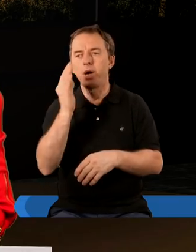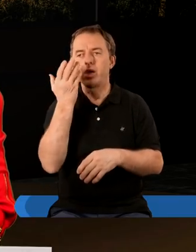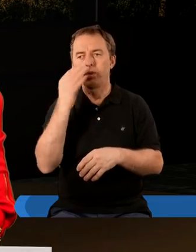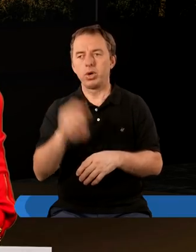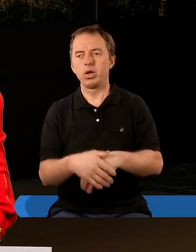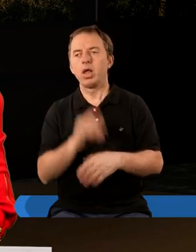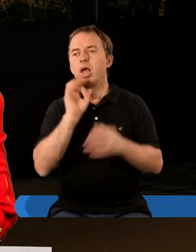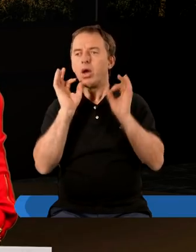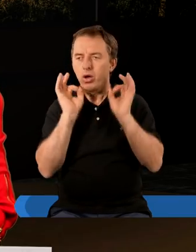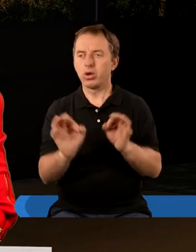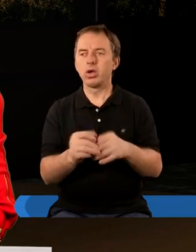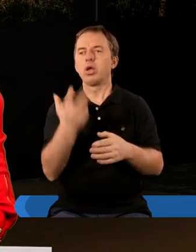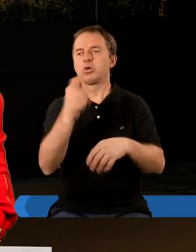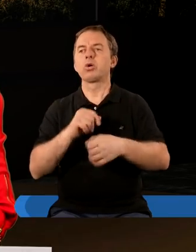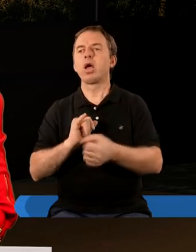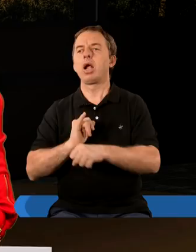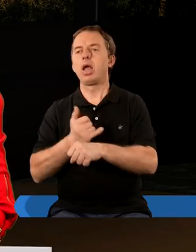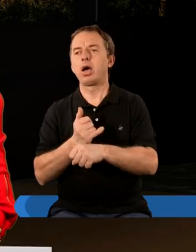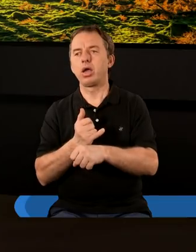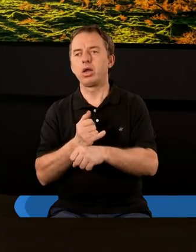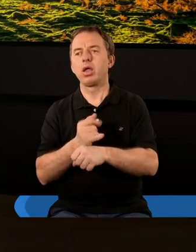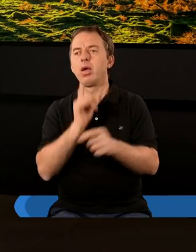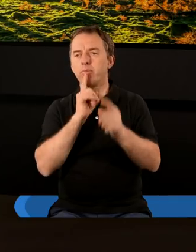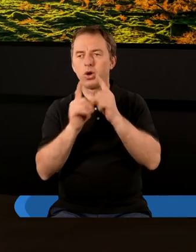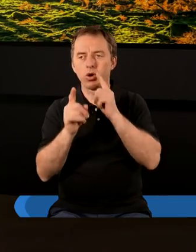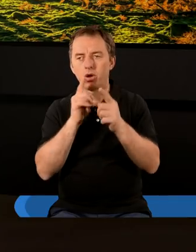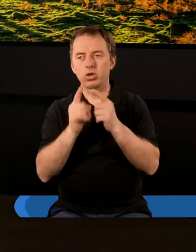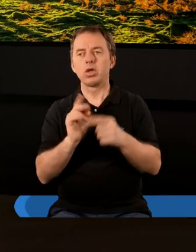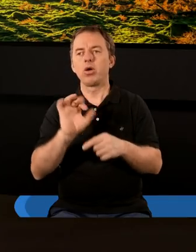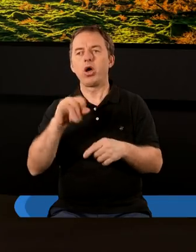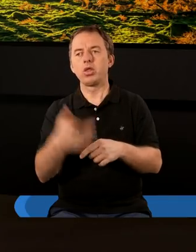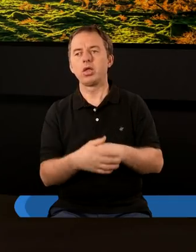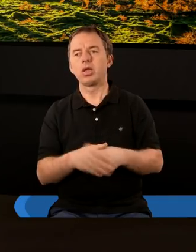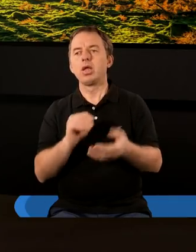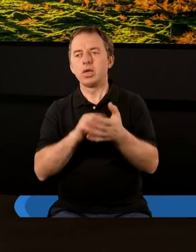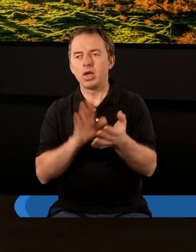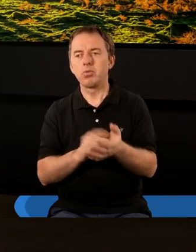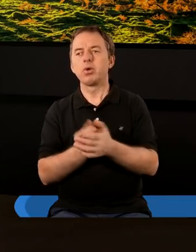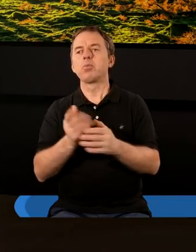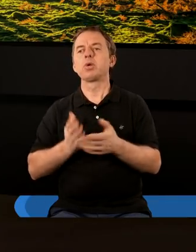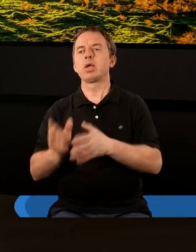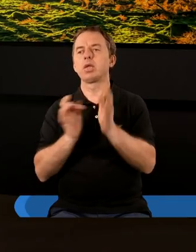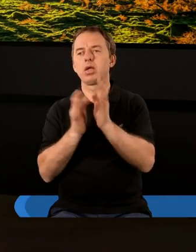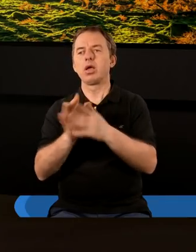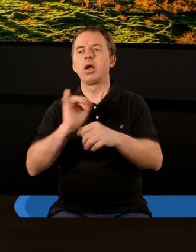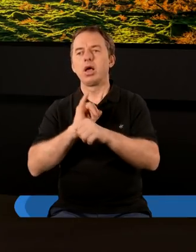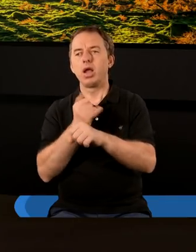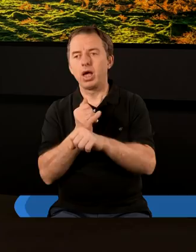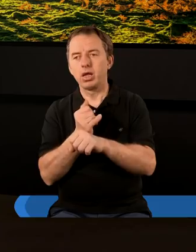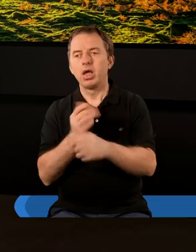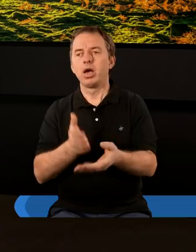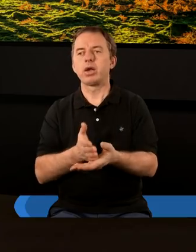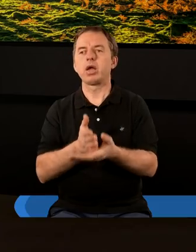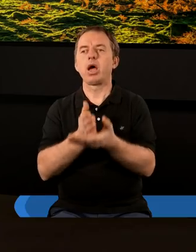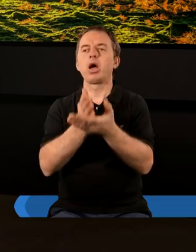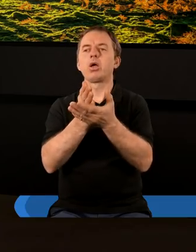bardzo, bardzo konkretne trzy lekarstwa to może porozmawiajmy o tym zapisanym przez Pana Jezusa lekarstwie